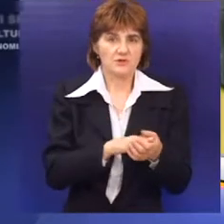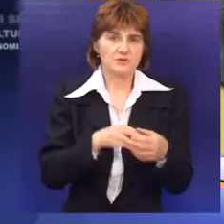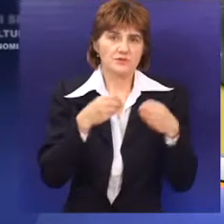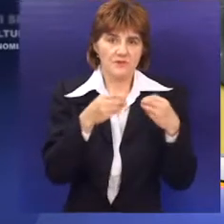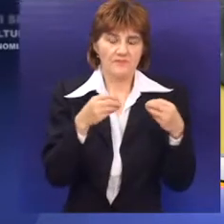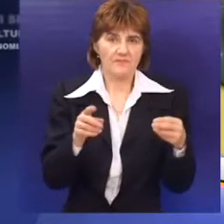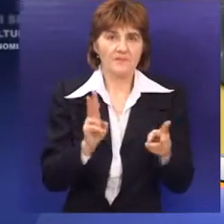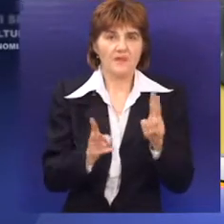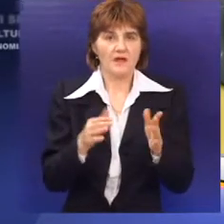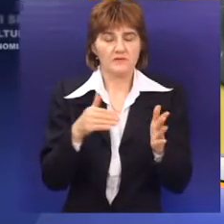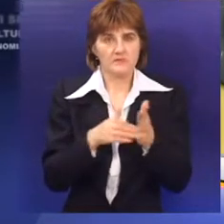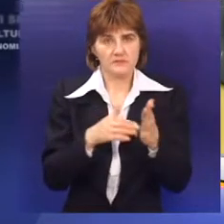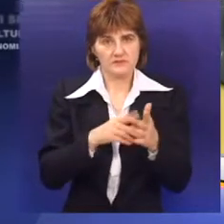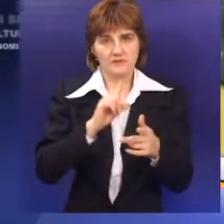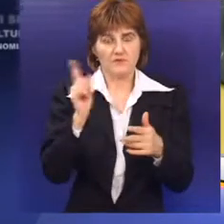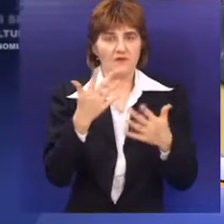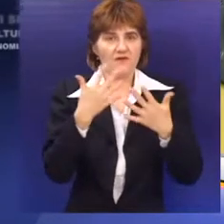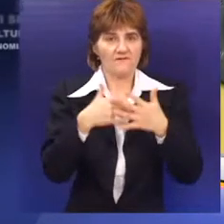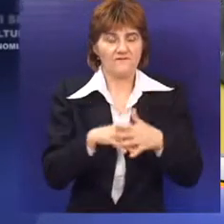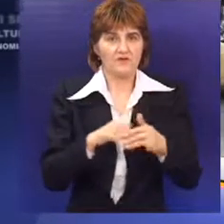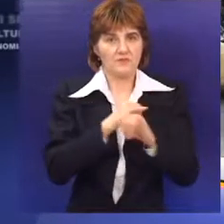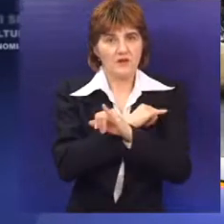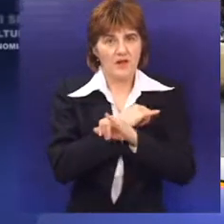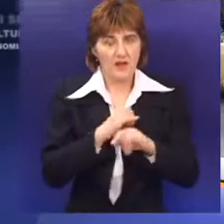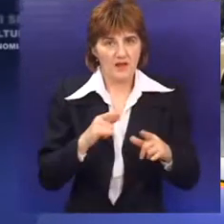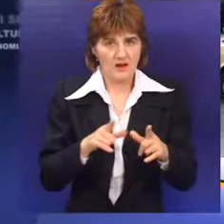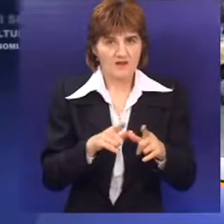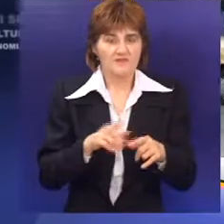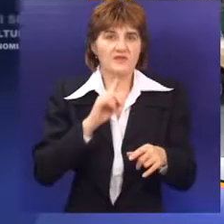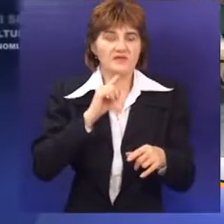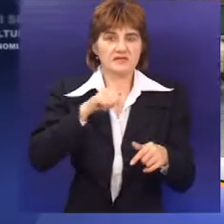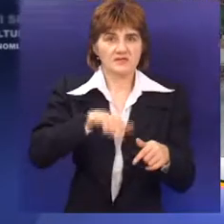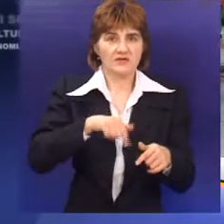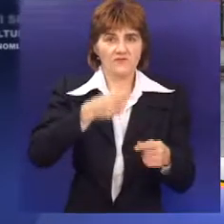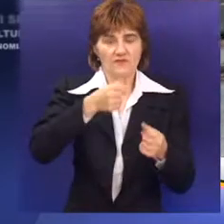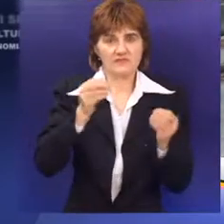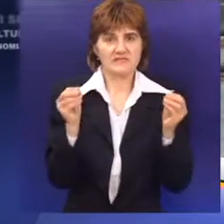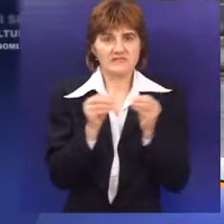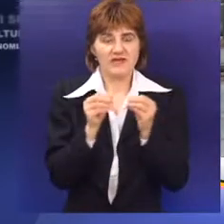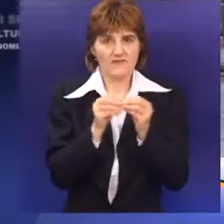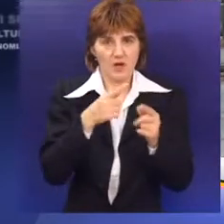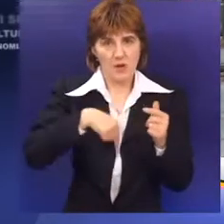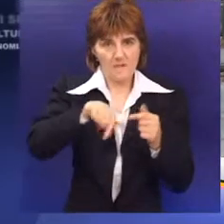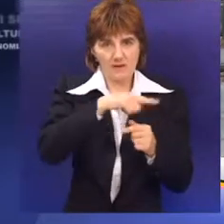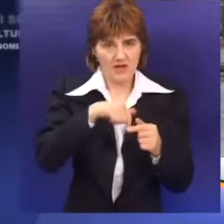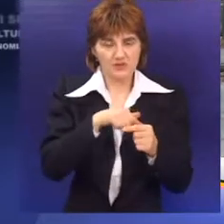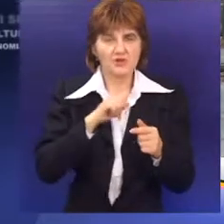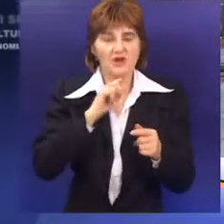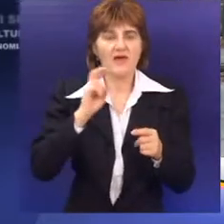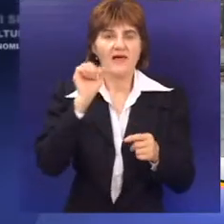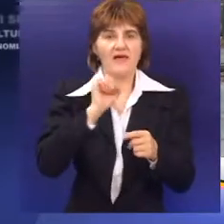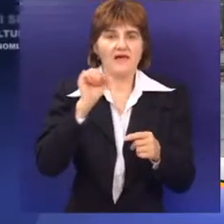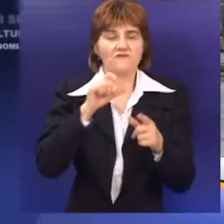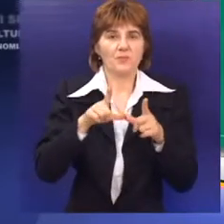nazivom Ka zajednicama koje recikliraju u Osječko-Bajranskoj županiji i Severno-Bačkom okrugu. Finansiran od strane